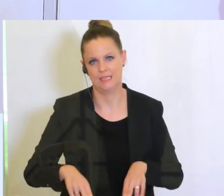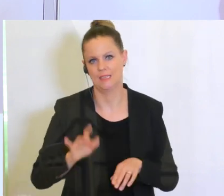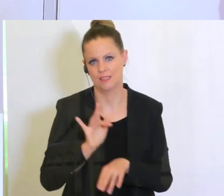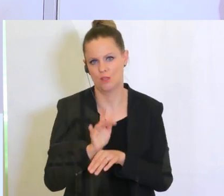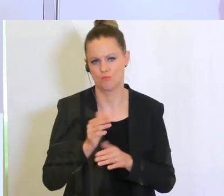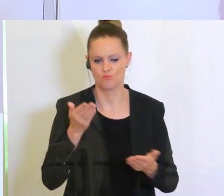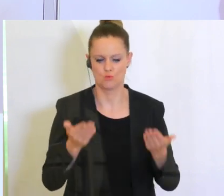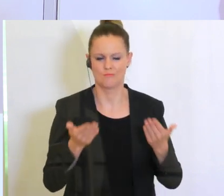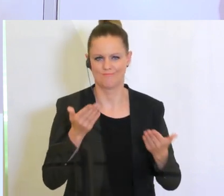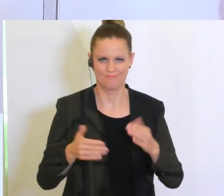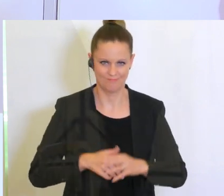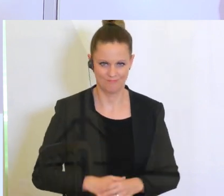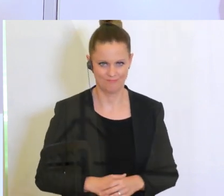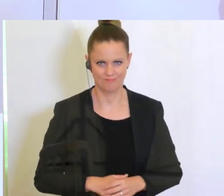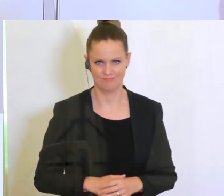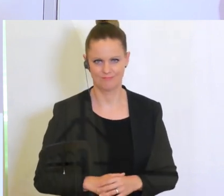dann immer zu differenzieren.